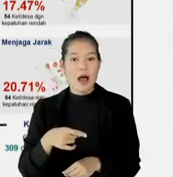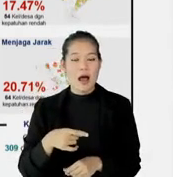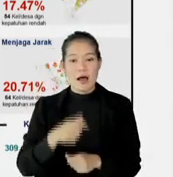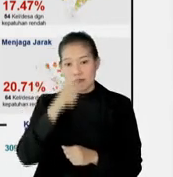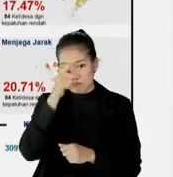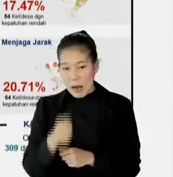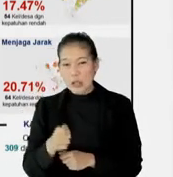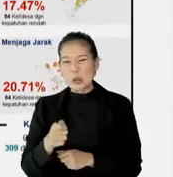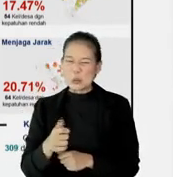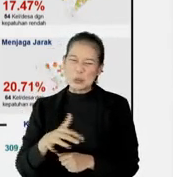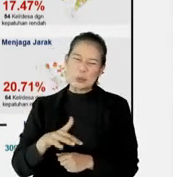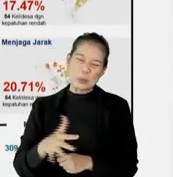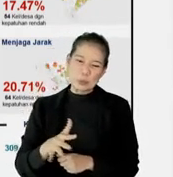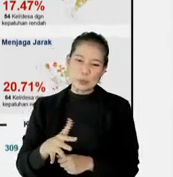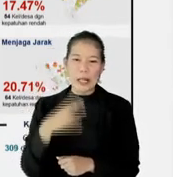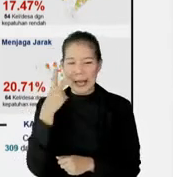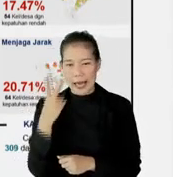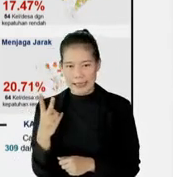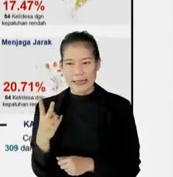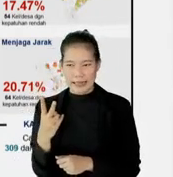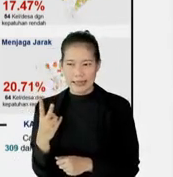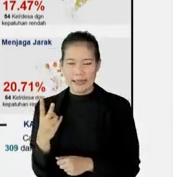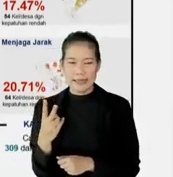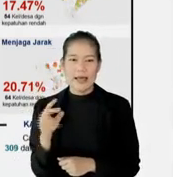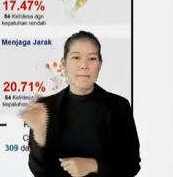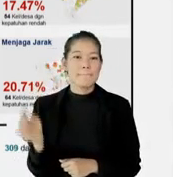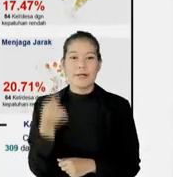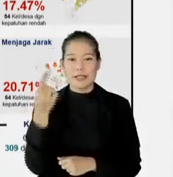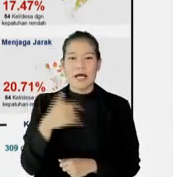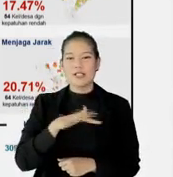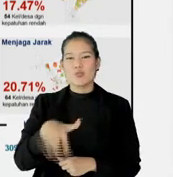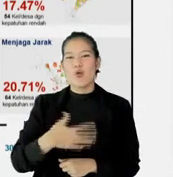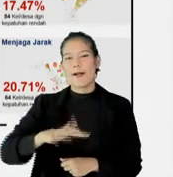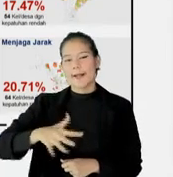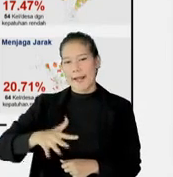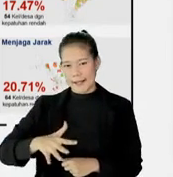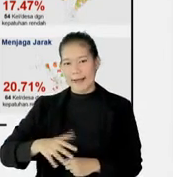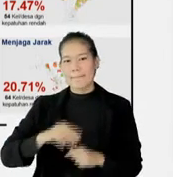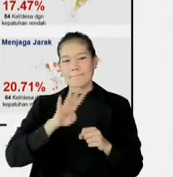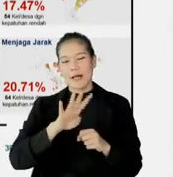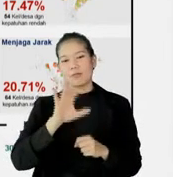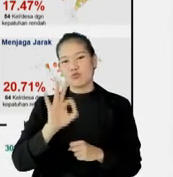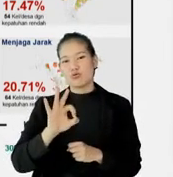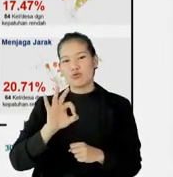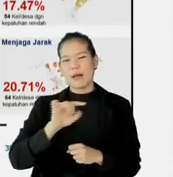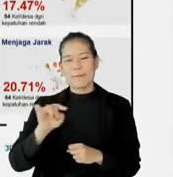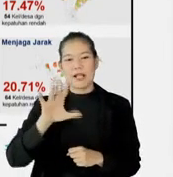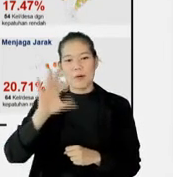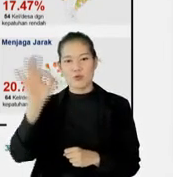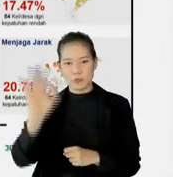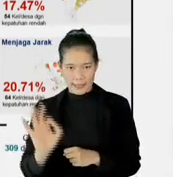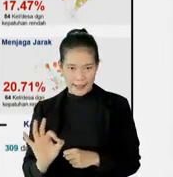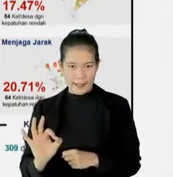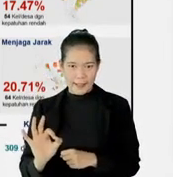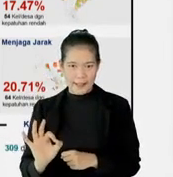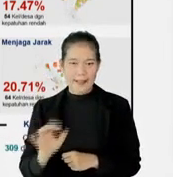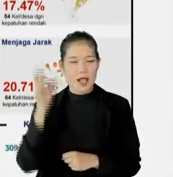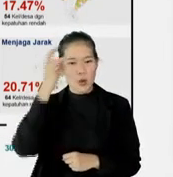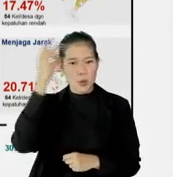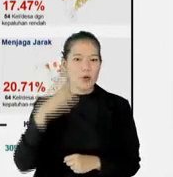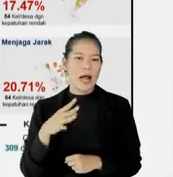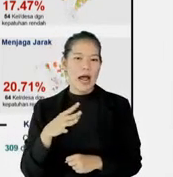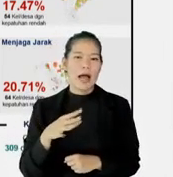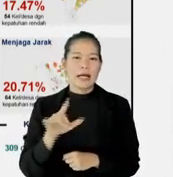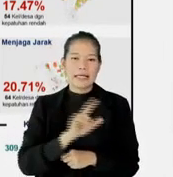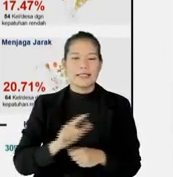angka kepatuhannya juga bisa kita lihat, dokter Rola, ini di garis-garis pertama, semuanya rata-rata itu di angka 40-50 persen nih, kelurahan dan